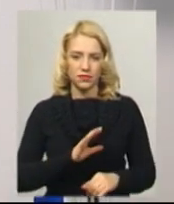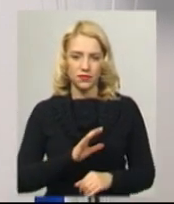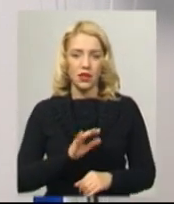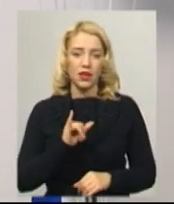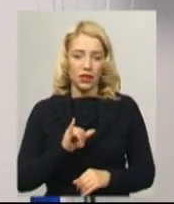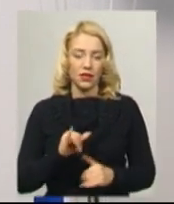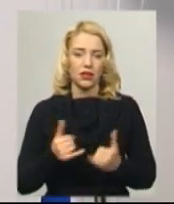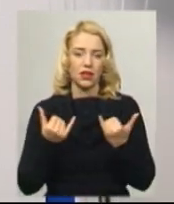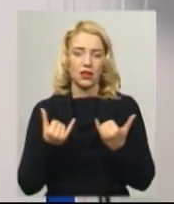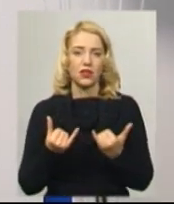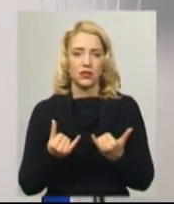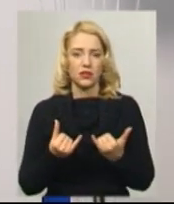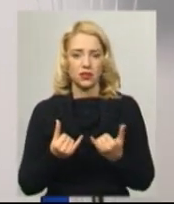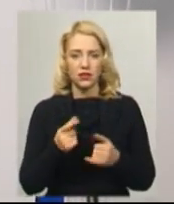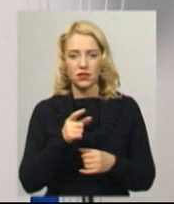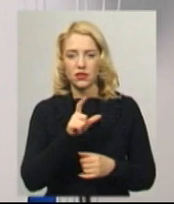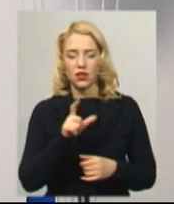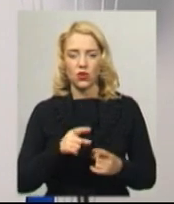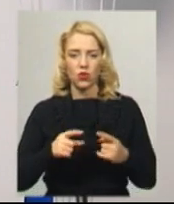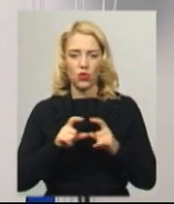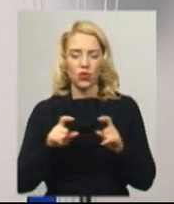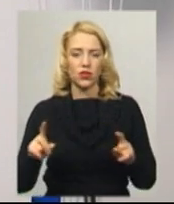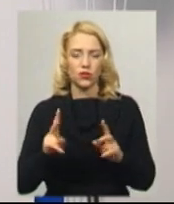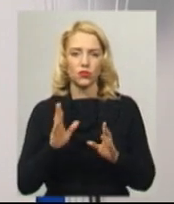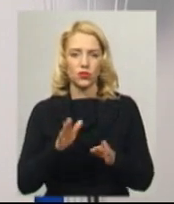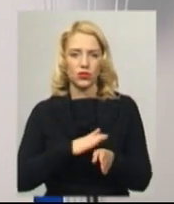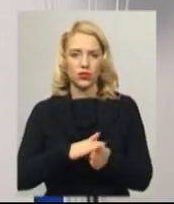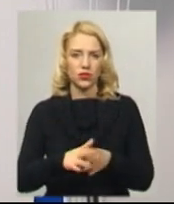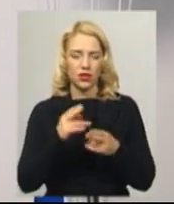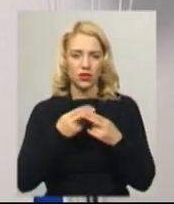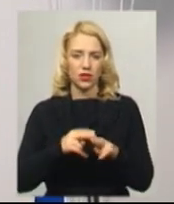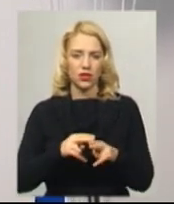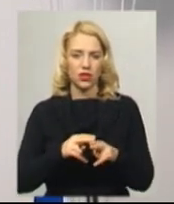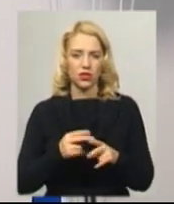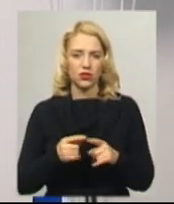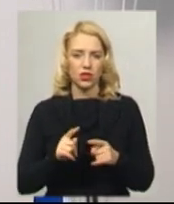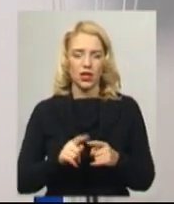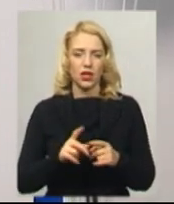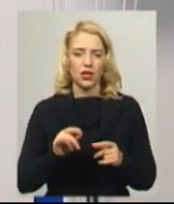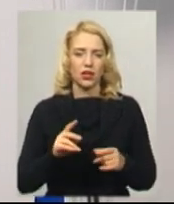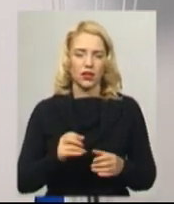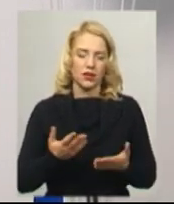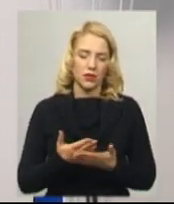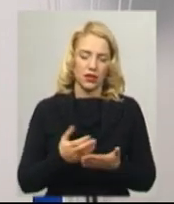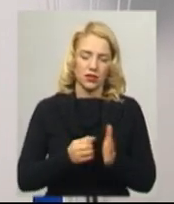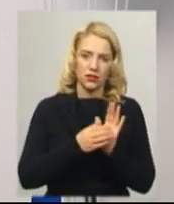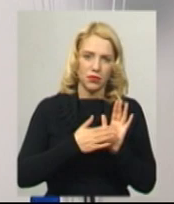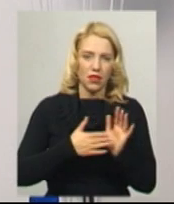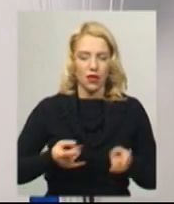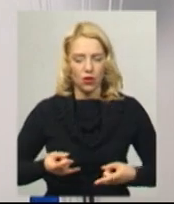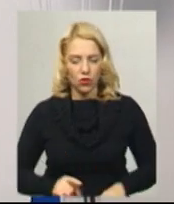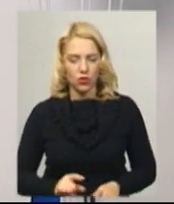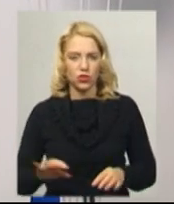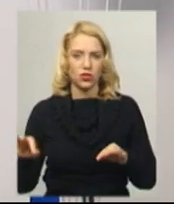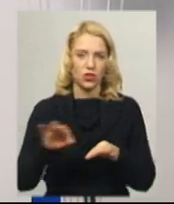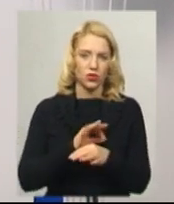І наразі з органів, які, по суті, здійснили технічну функцію щодо реєстрації народження, шлюбу, наприклад, видачі